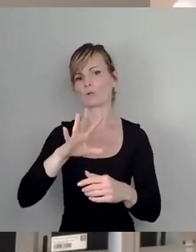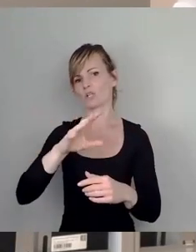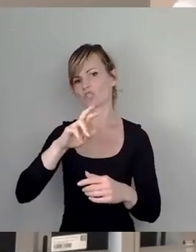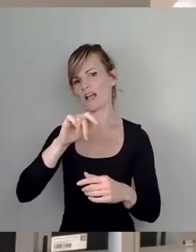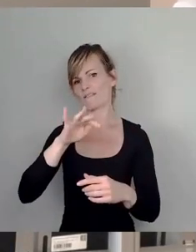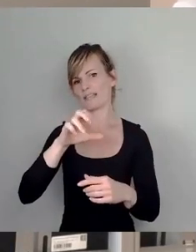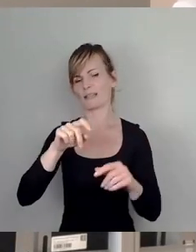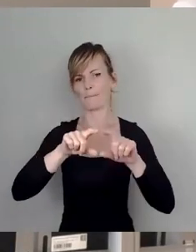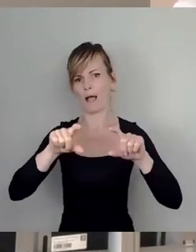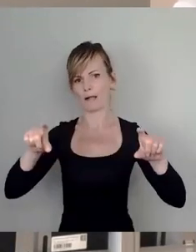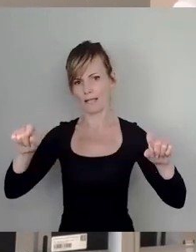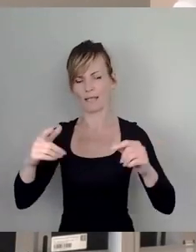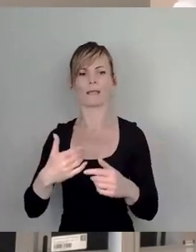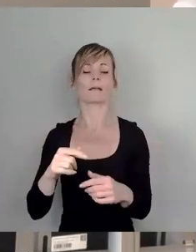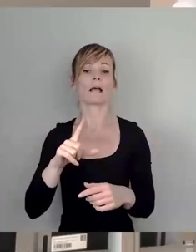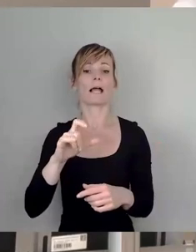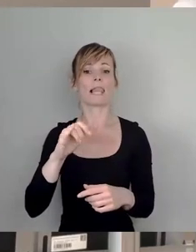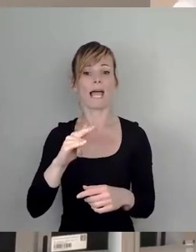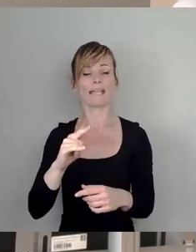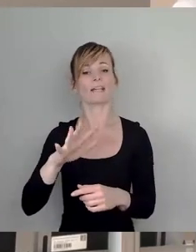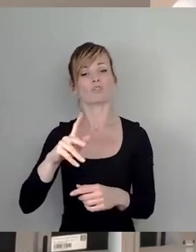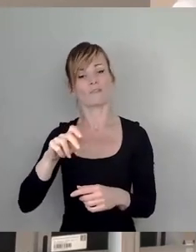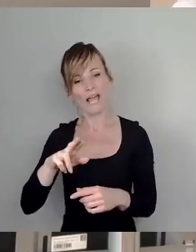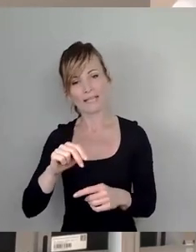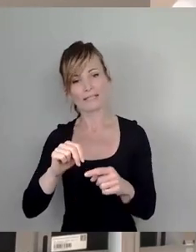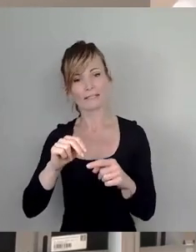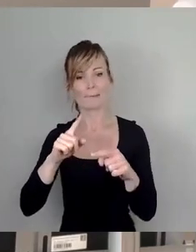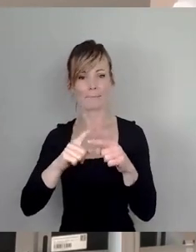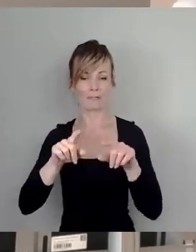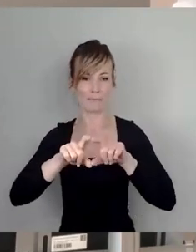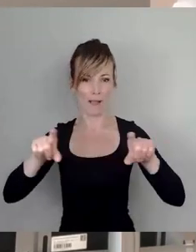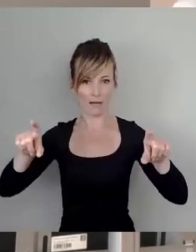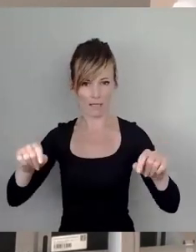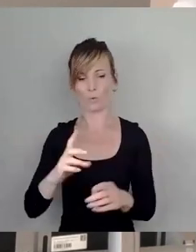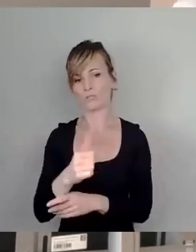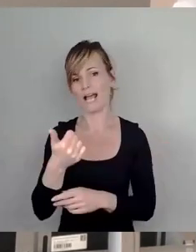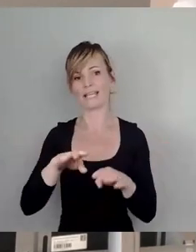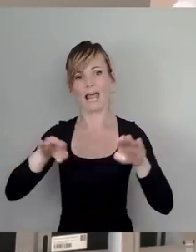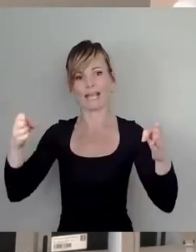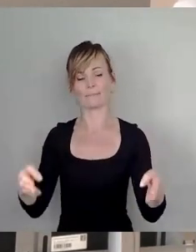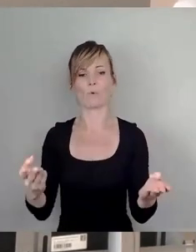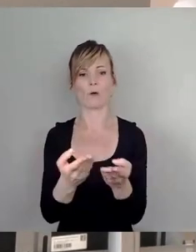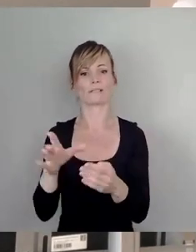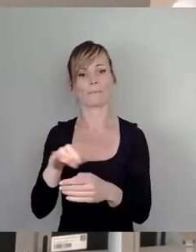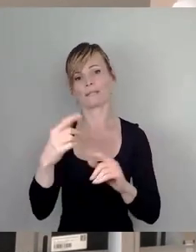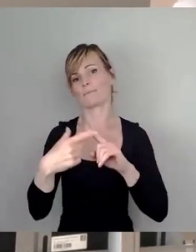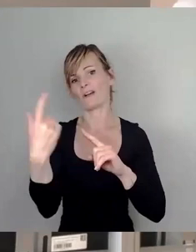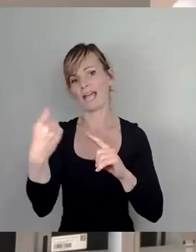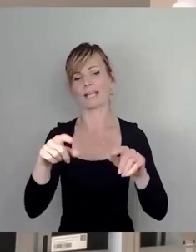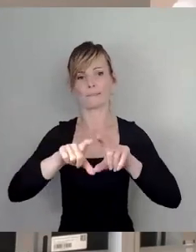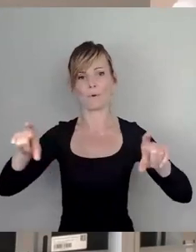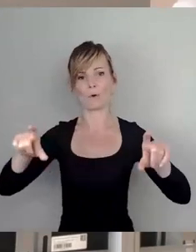oder Leitschwellen mit Pfeilbarke und Schraffenbarke, oder ein Leitbord mit Pfeilbarke und Schraffenbarke,